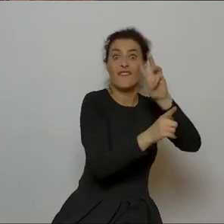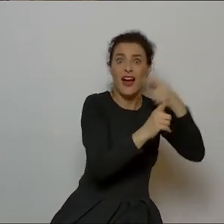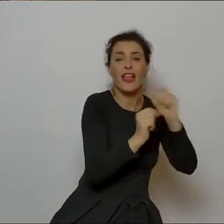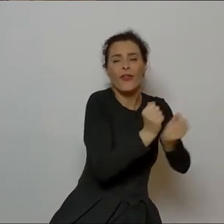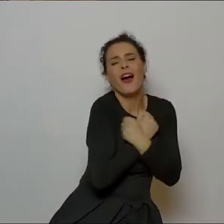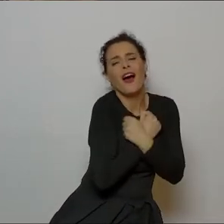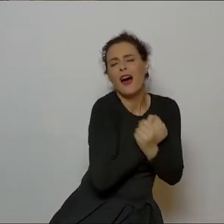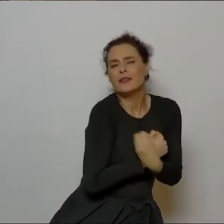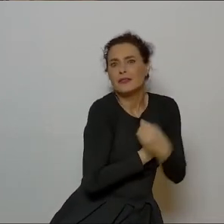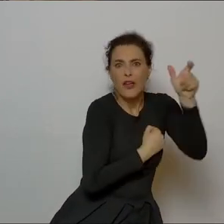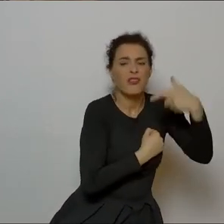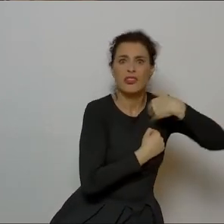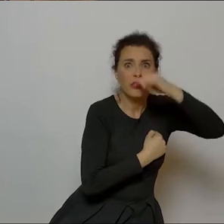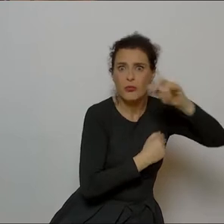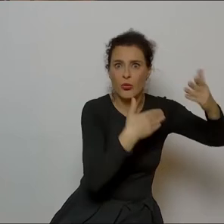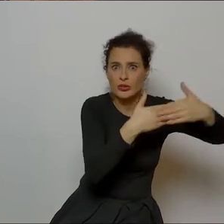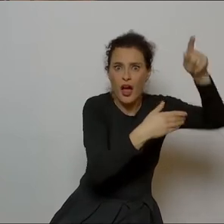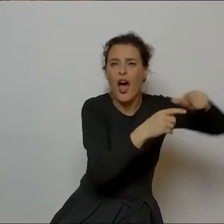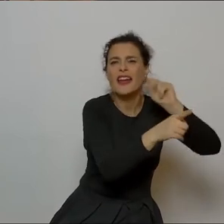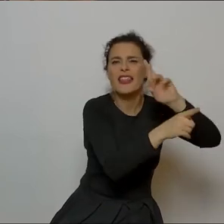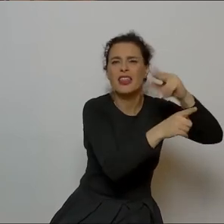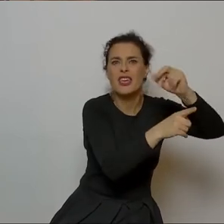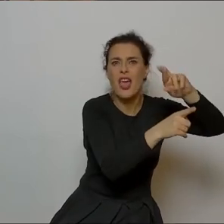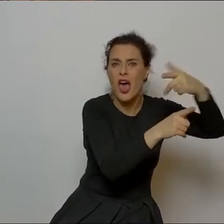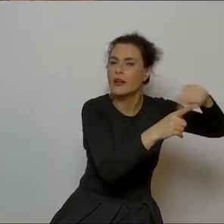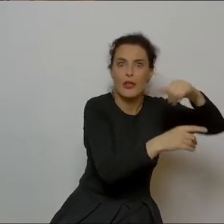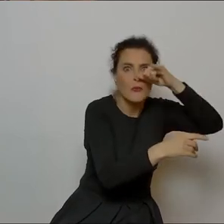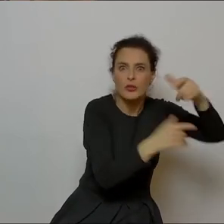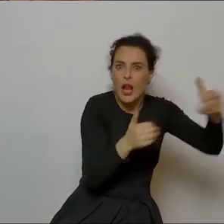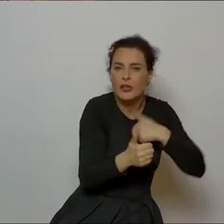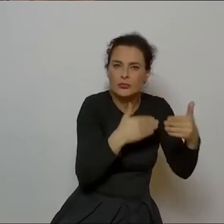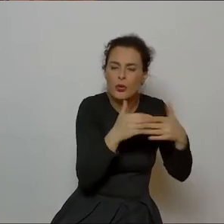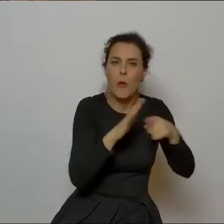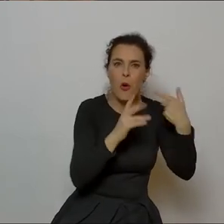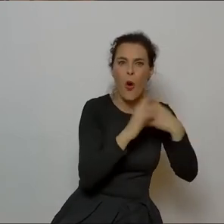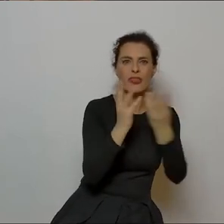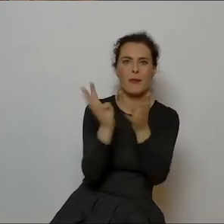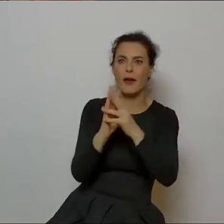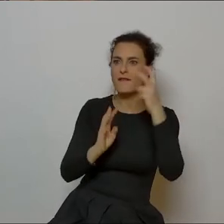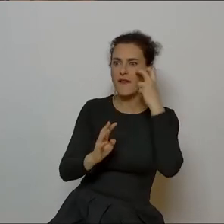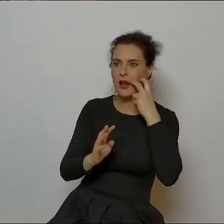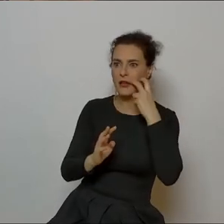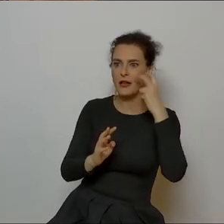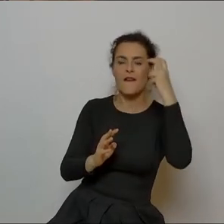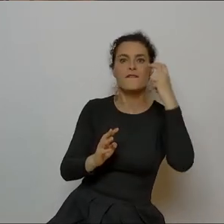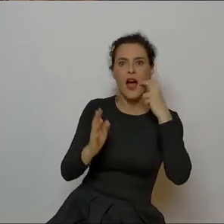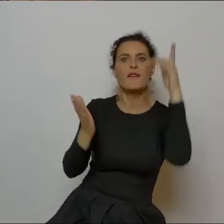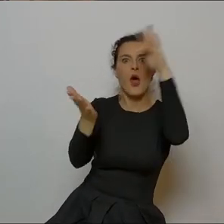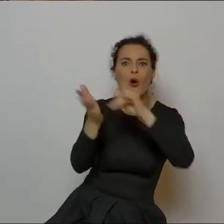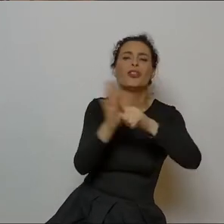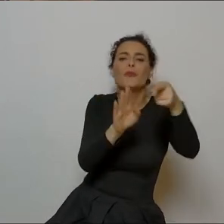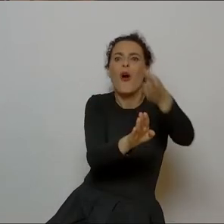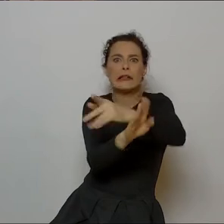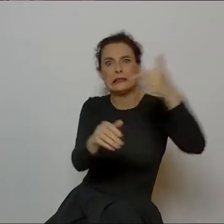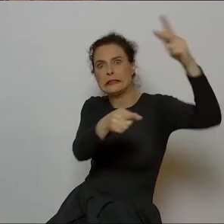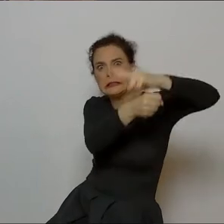że nie może wyjść za mąż, za Rytigera, który od miesięcy oblega Wawel, bo chce ją za żonę. Oni się znają gdzieś wcześniej i kochają